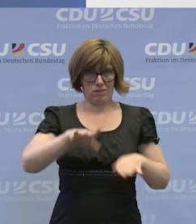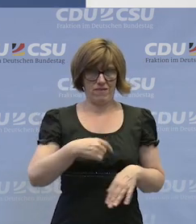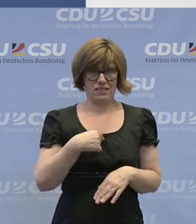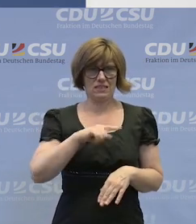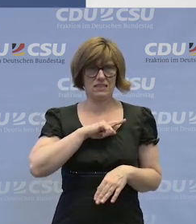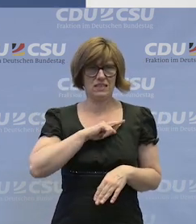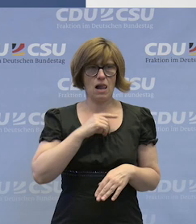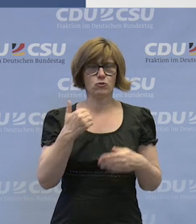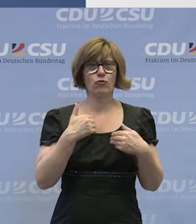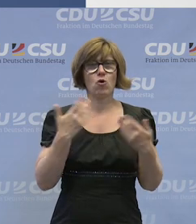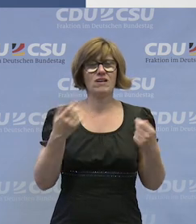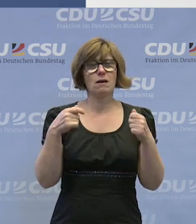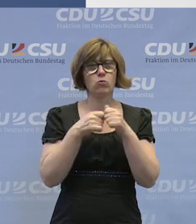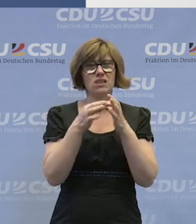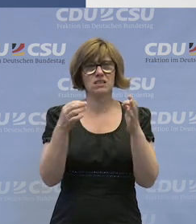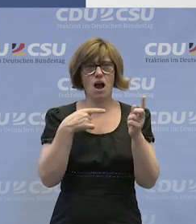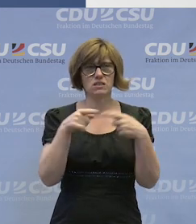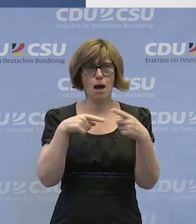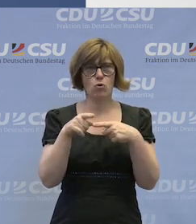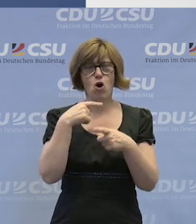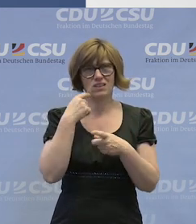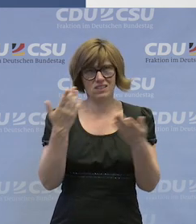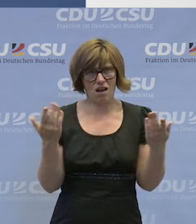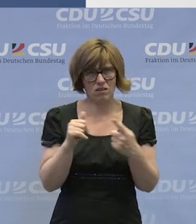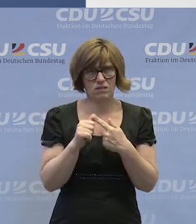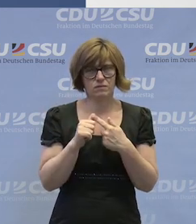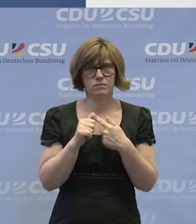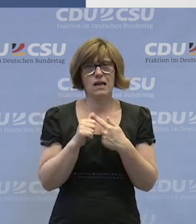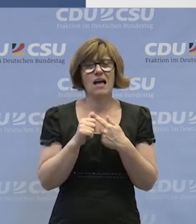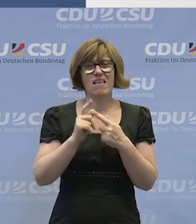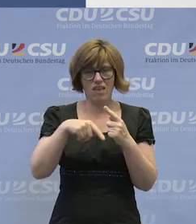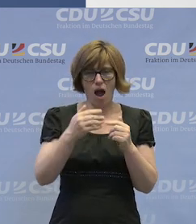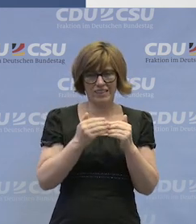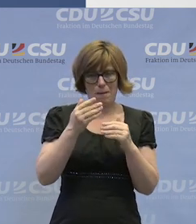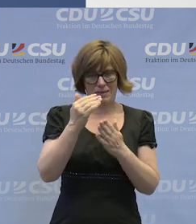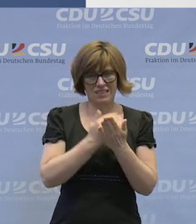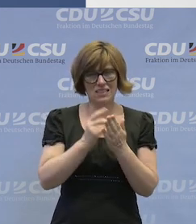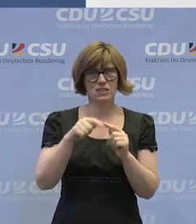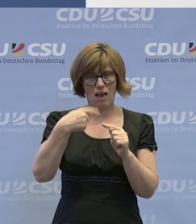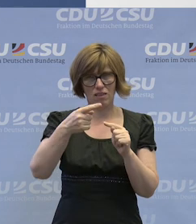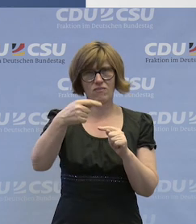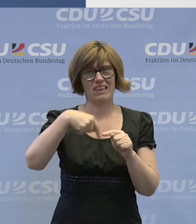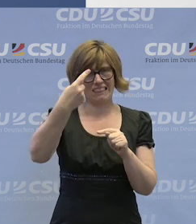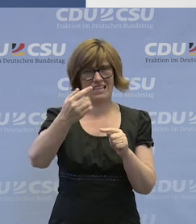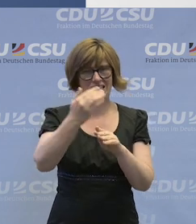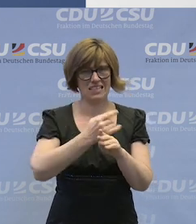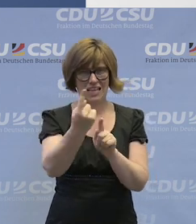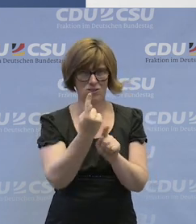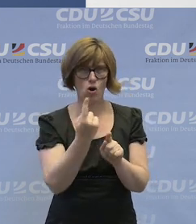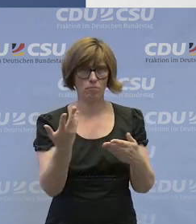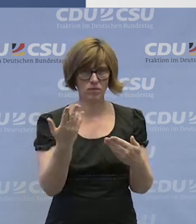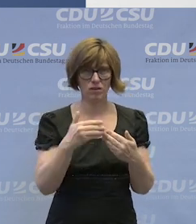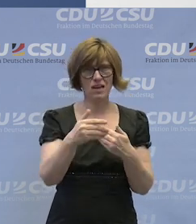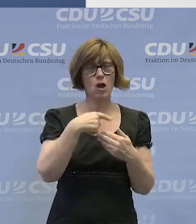und bin ja froh, dass die Bundestagsabgeordneten gesagt haben, nach dem Gesetz ist vor dem Gesetz. Also ich glaube, wir haben da